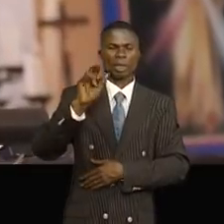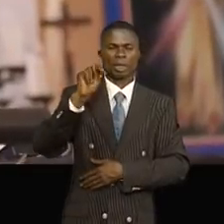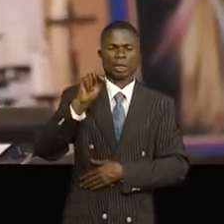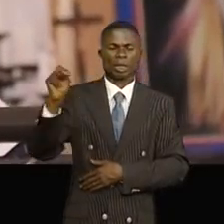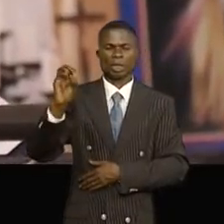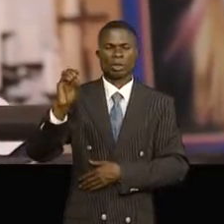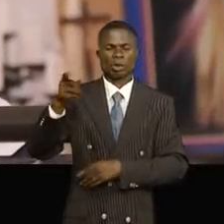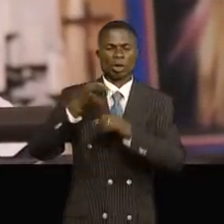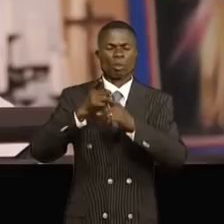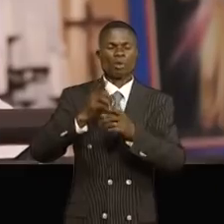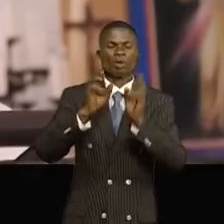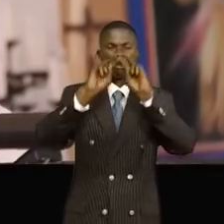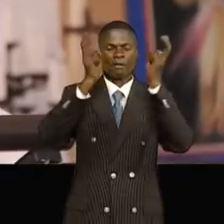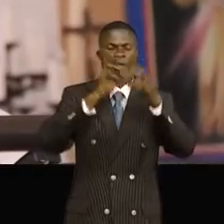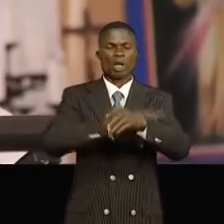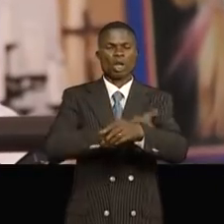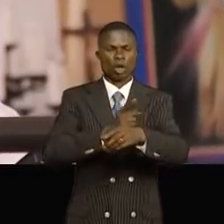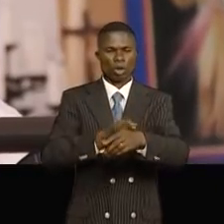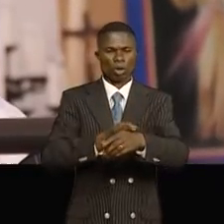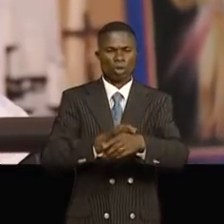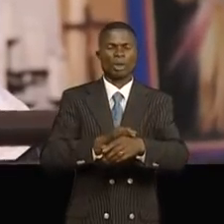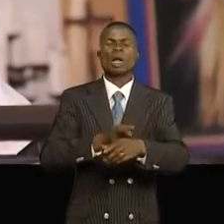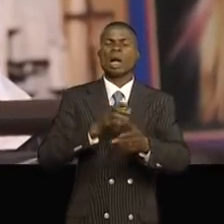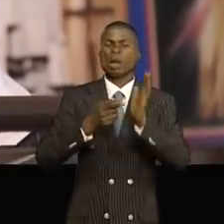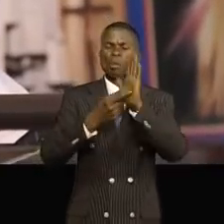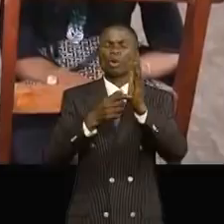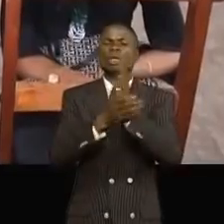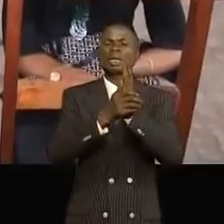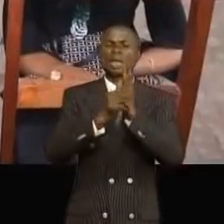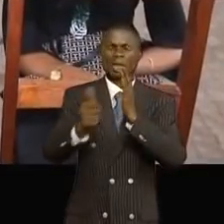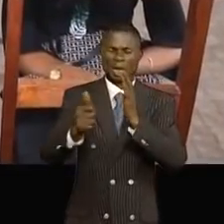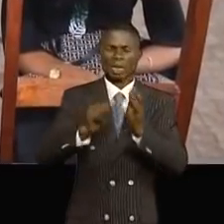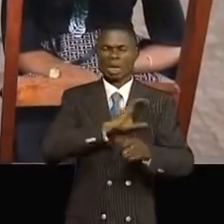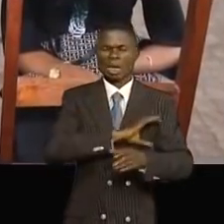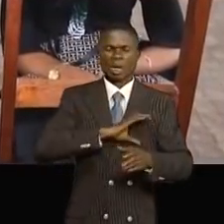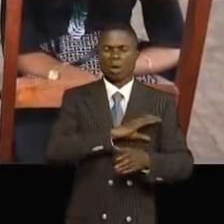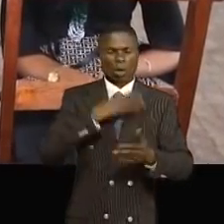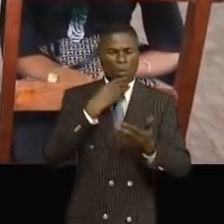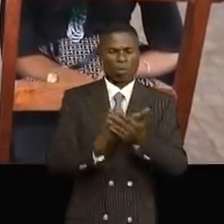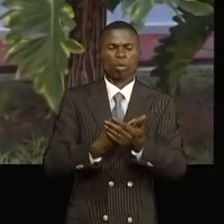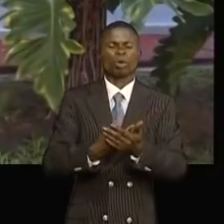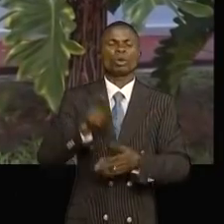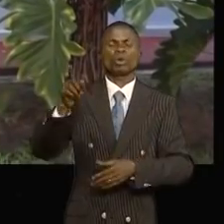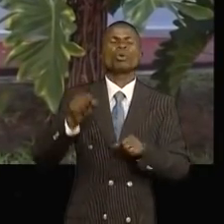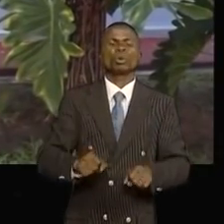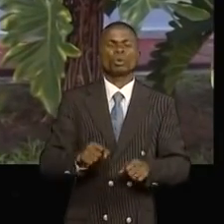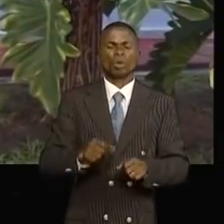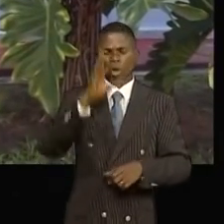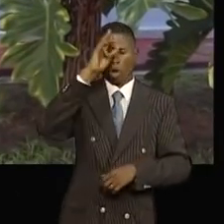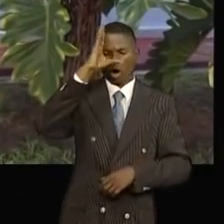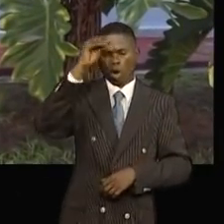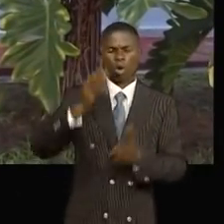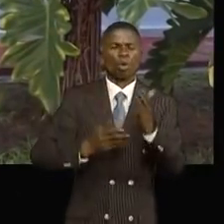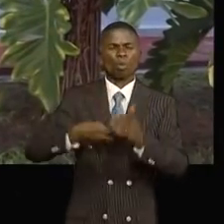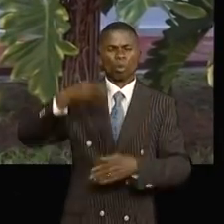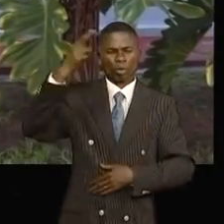Goma, a tout d'abord rappelé les qualités de fait de Oro Rouguiza, de son vivant. Un homme aux vertus des héros. Il